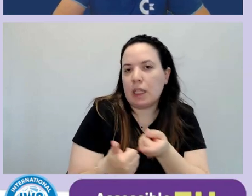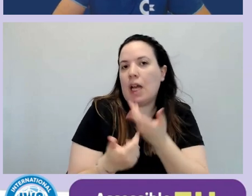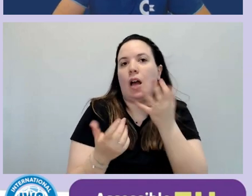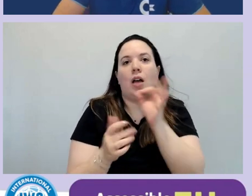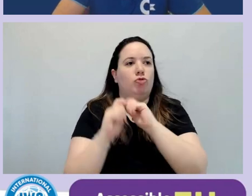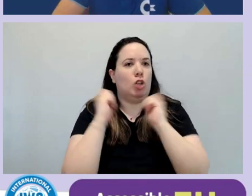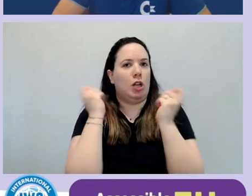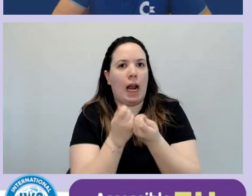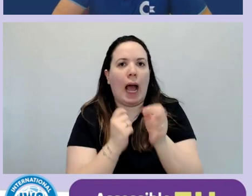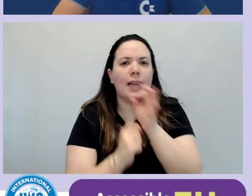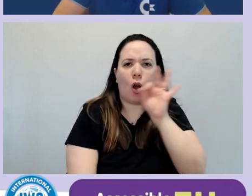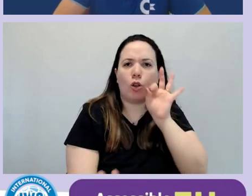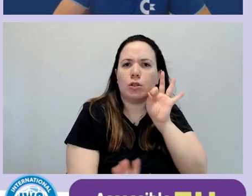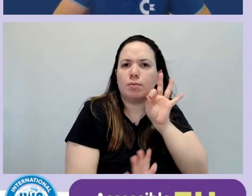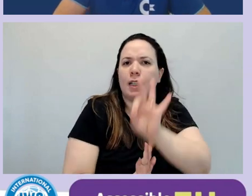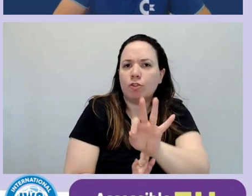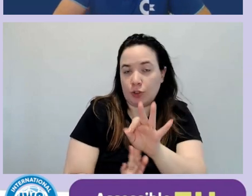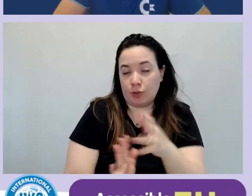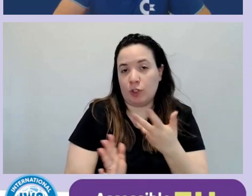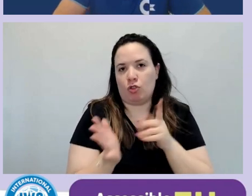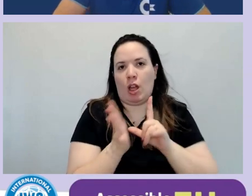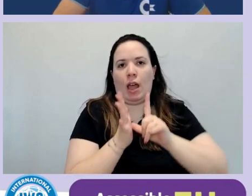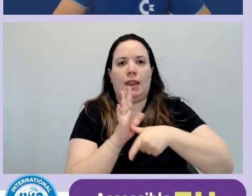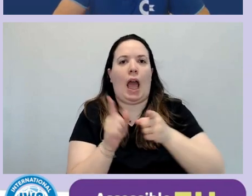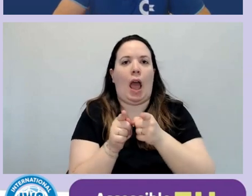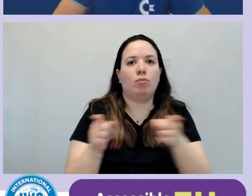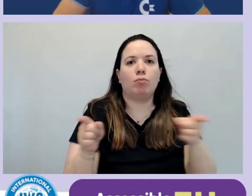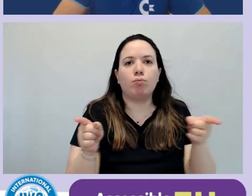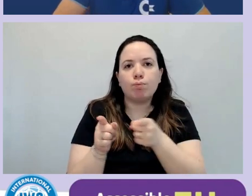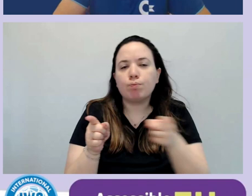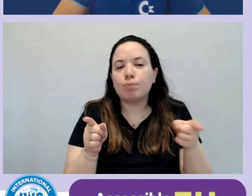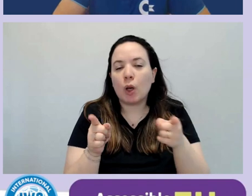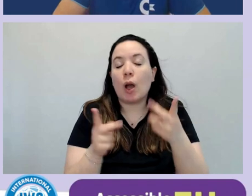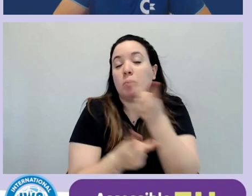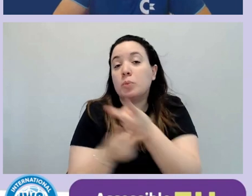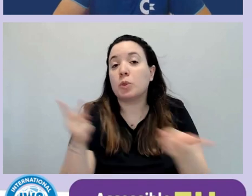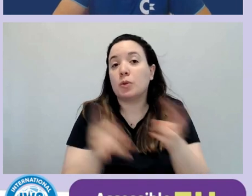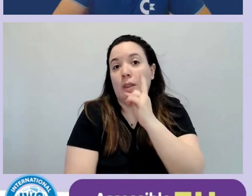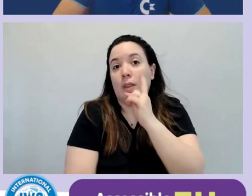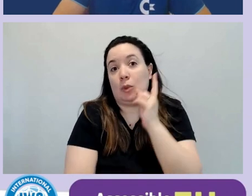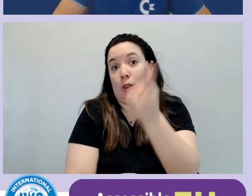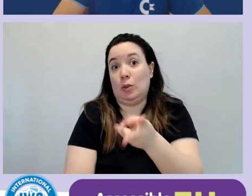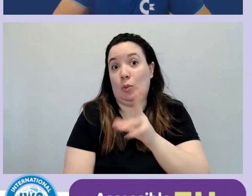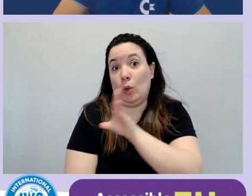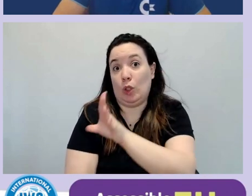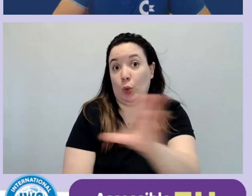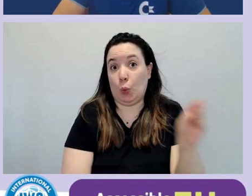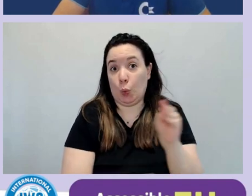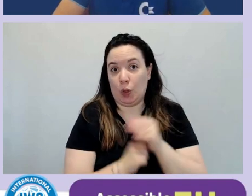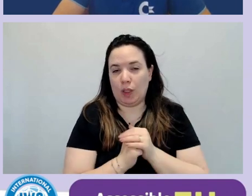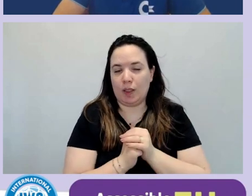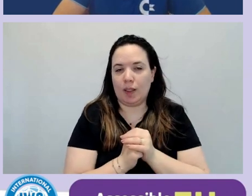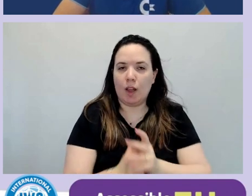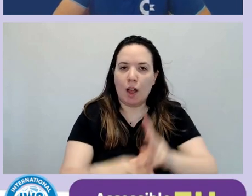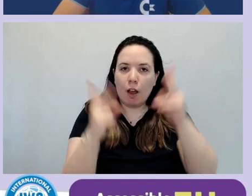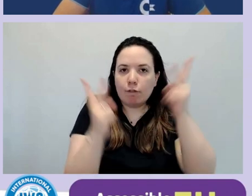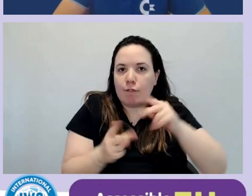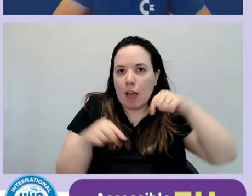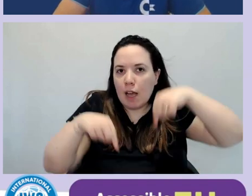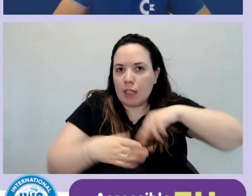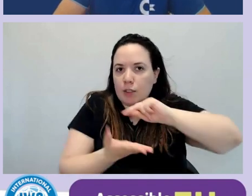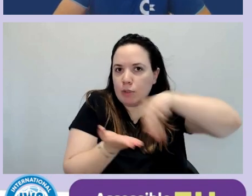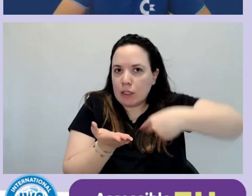generale e con il tempo a disposizione che avremo cercheremo di rispondere a tutti. Siete tantissimi,